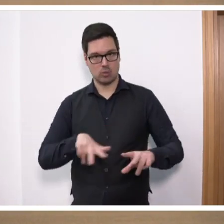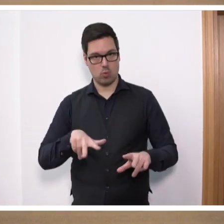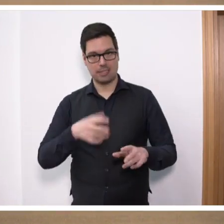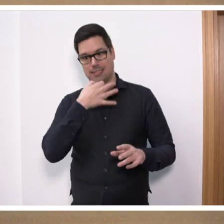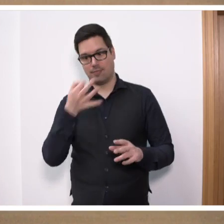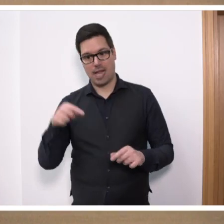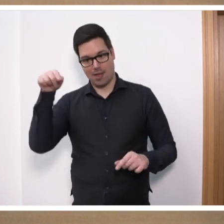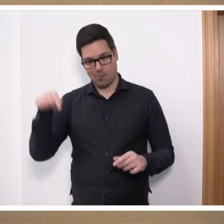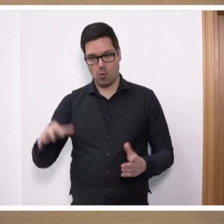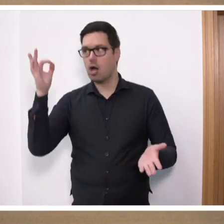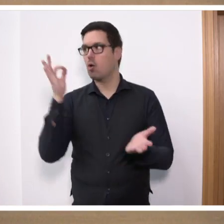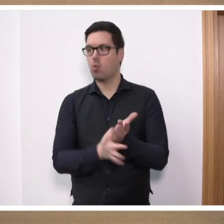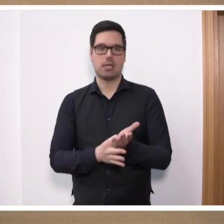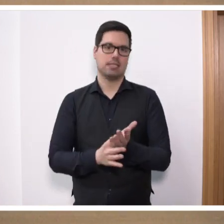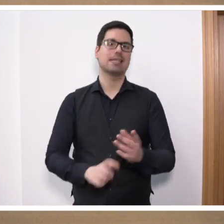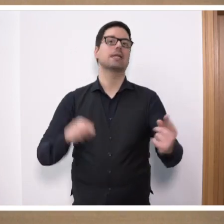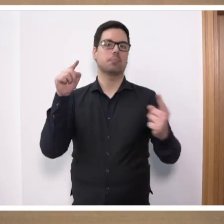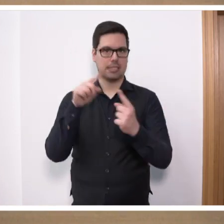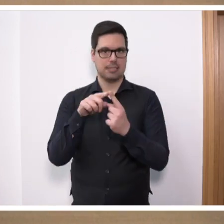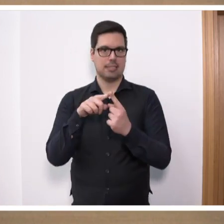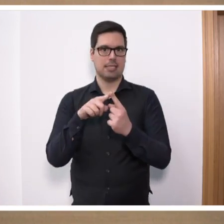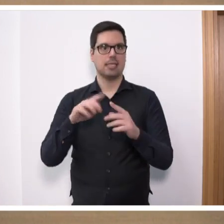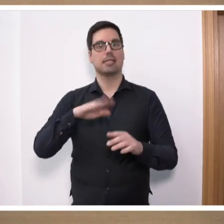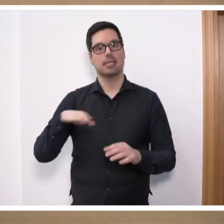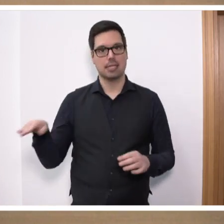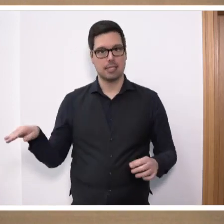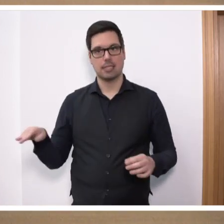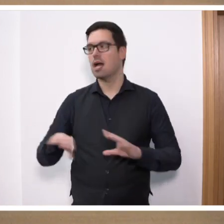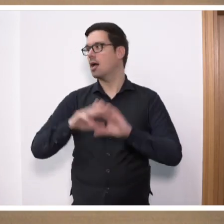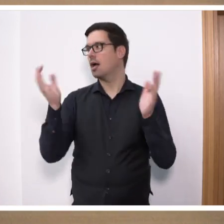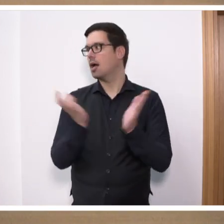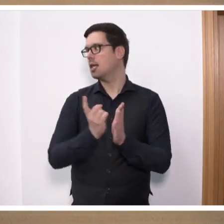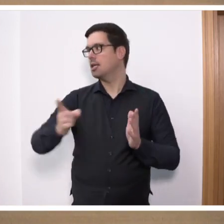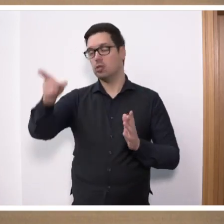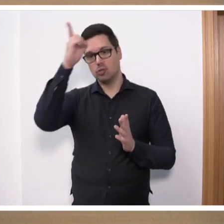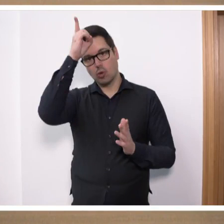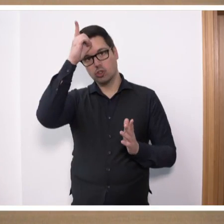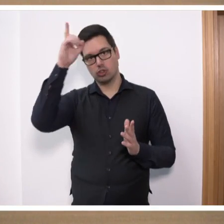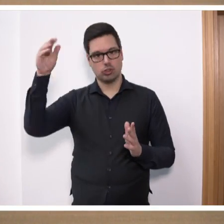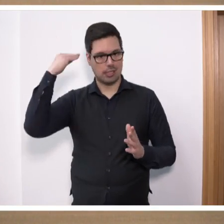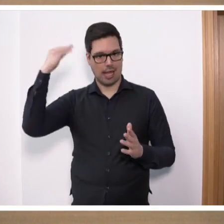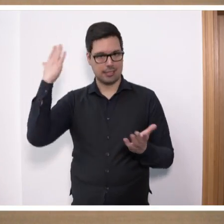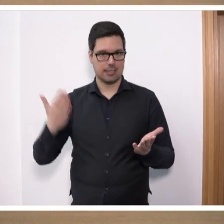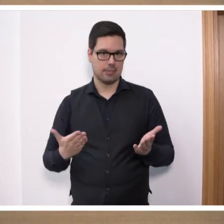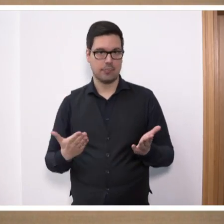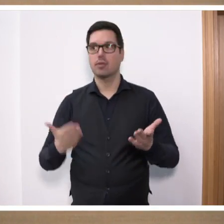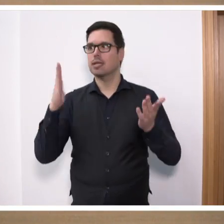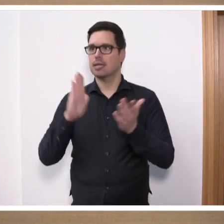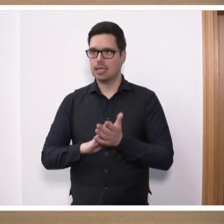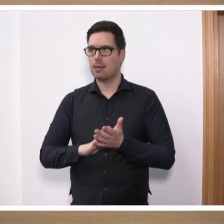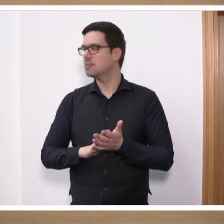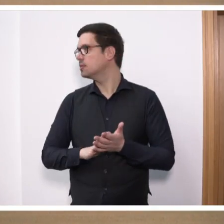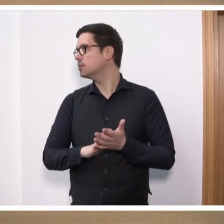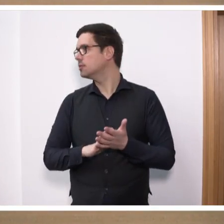vor Ort mit dem Ziel, dass die Kinder alle Deutsch lernen. Und das klappt in jedem Fall. Wenn es